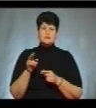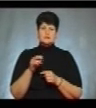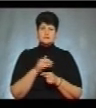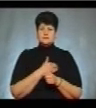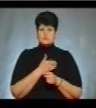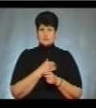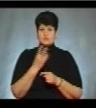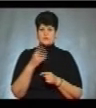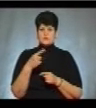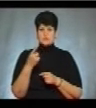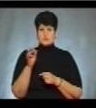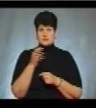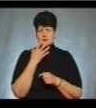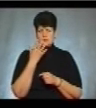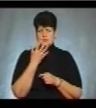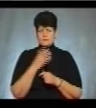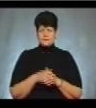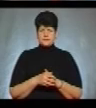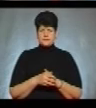палаті 21 градус тепла.